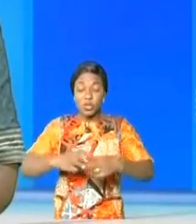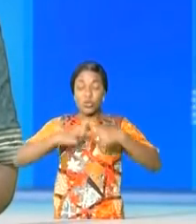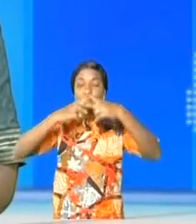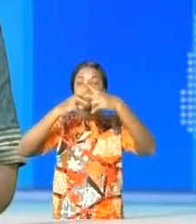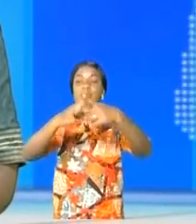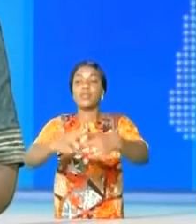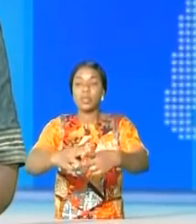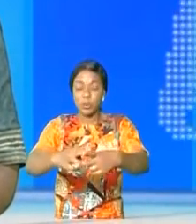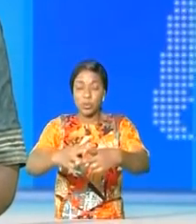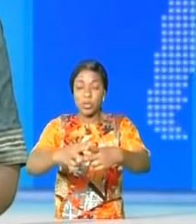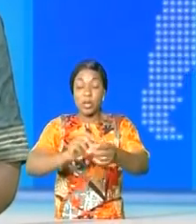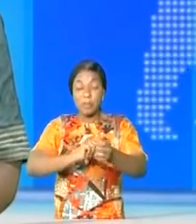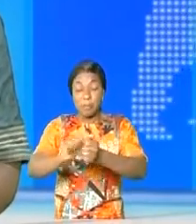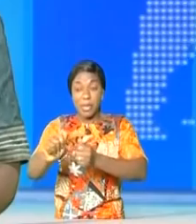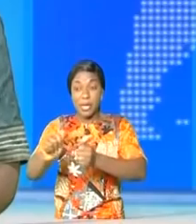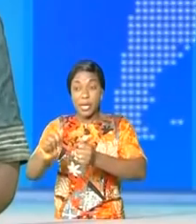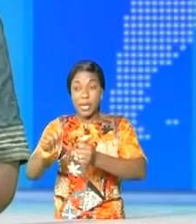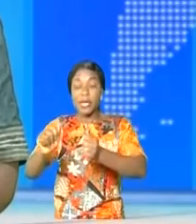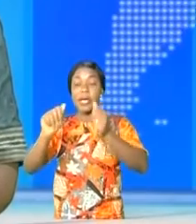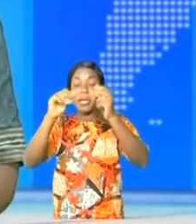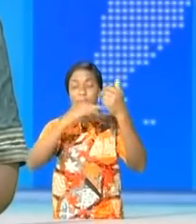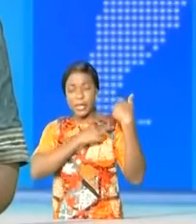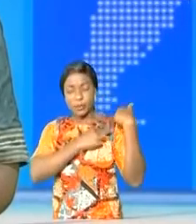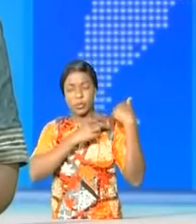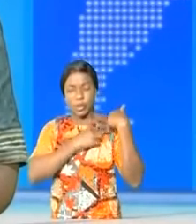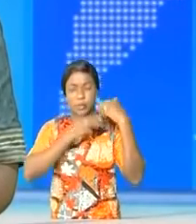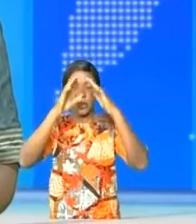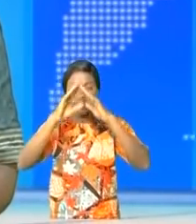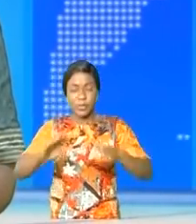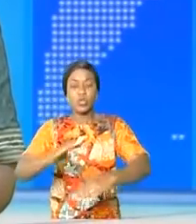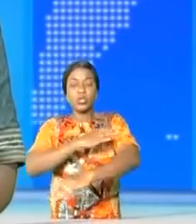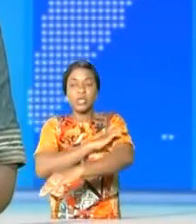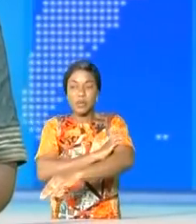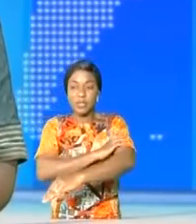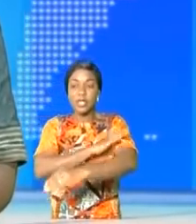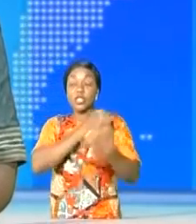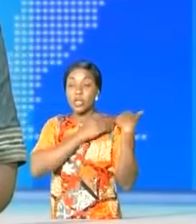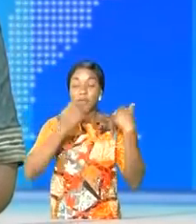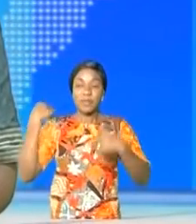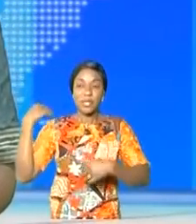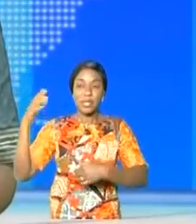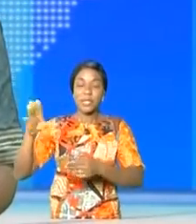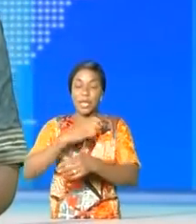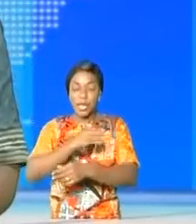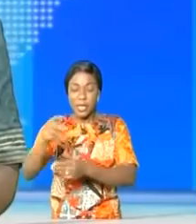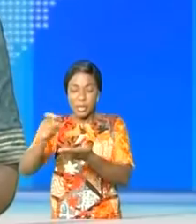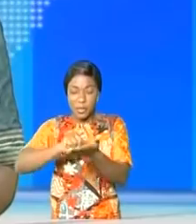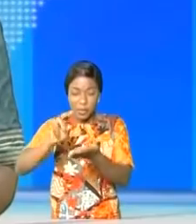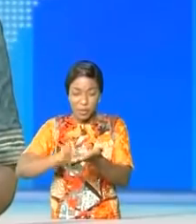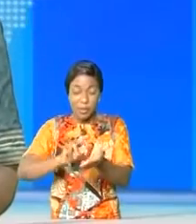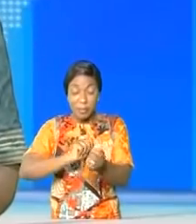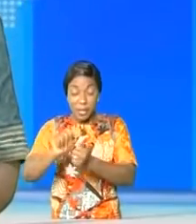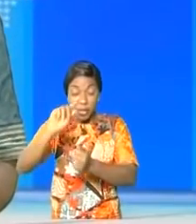du mandat signé par le chef de la maison civile du chef de l'État et certifié par les gouverneurs